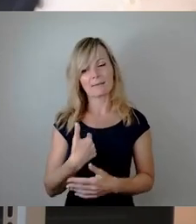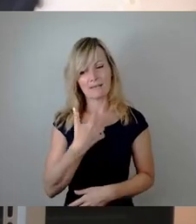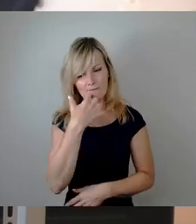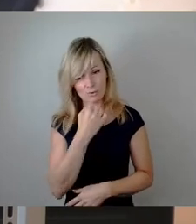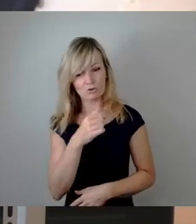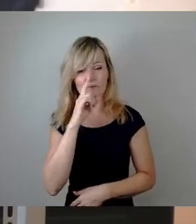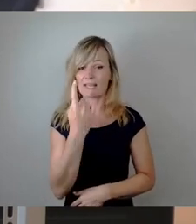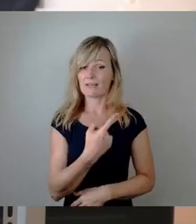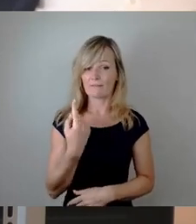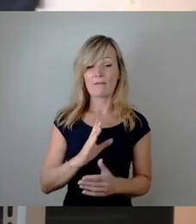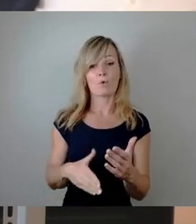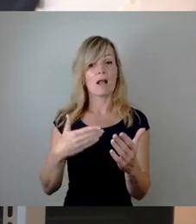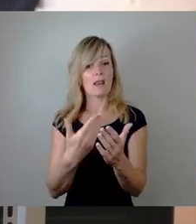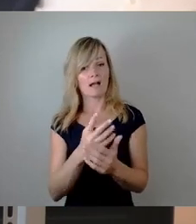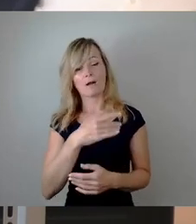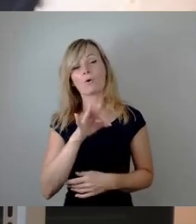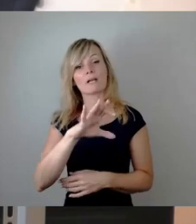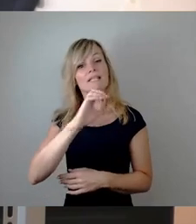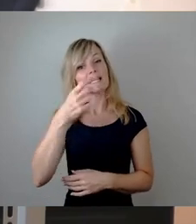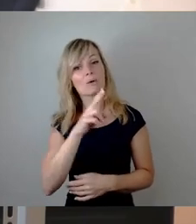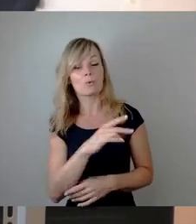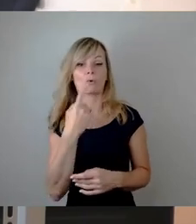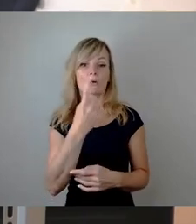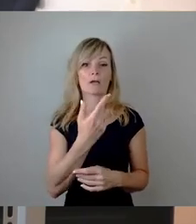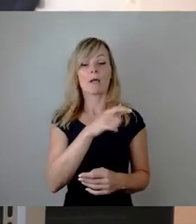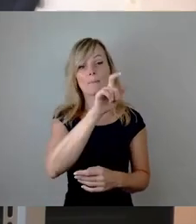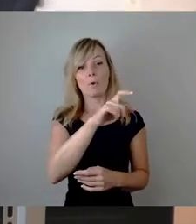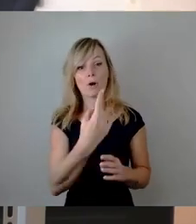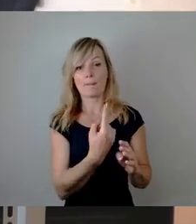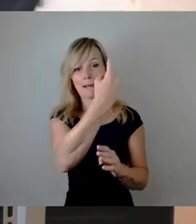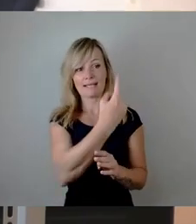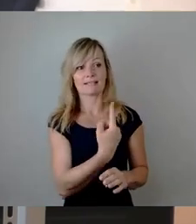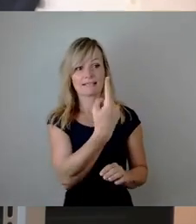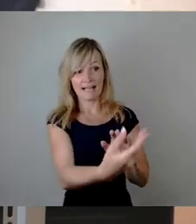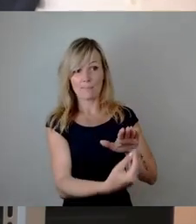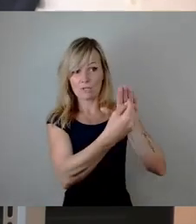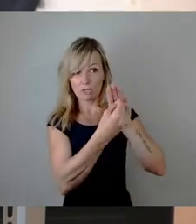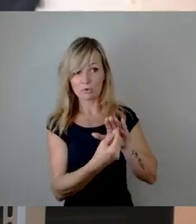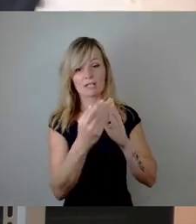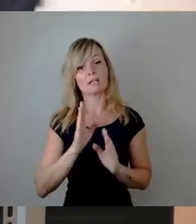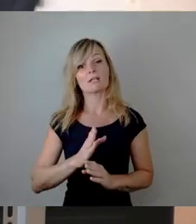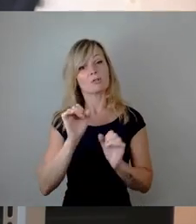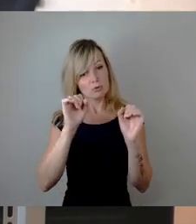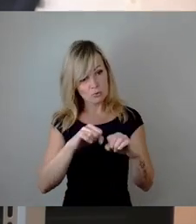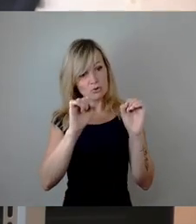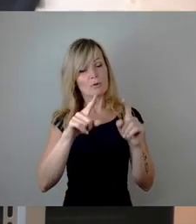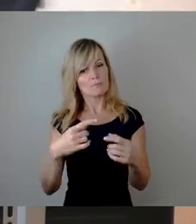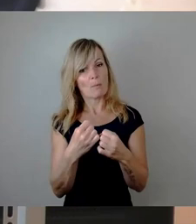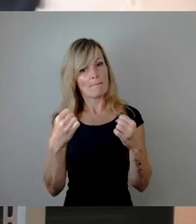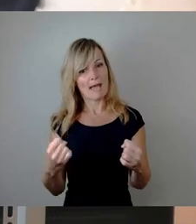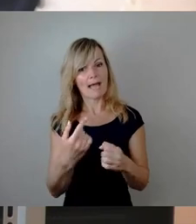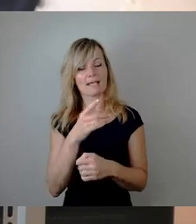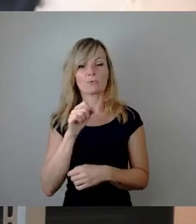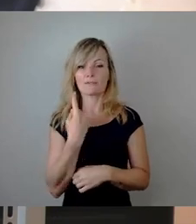der Vorlage, das auch von der CDU unterstützende Oberbürgermeister, das jetzt hier auch zustimmt, der zu einer Mehrheit verschaffen, und uns hier auf zwölf